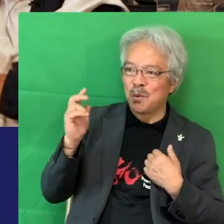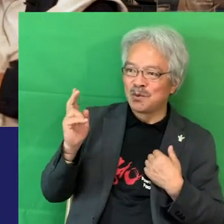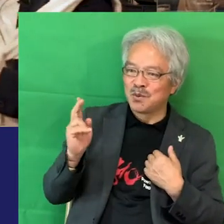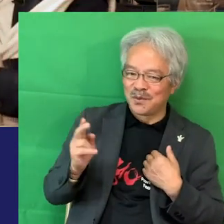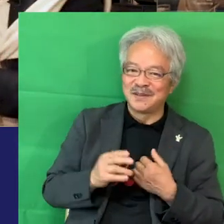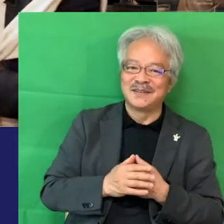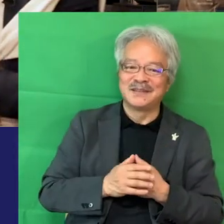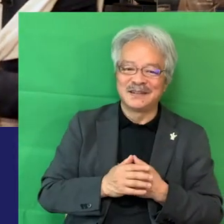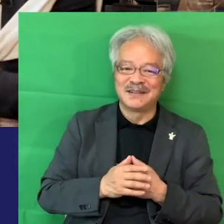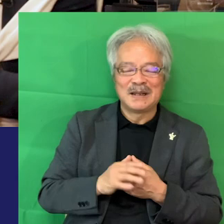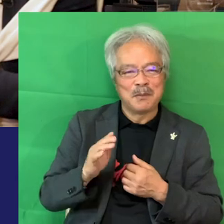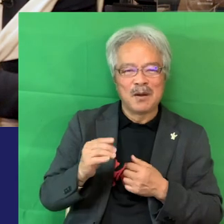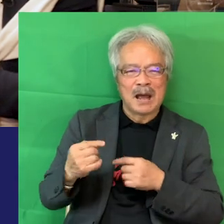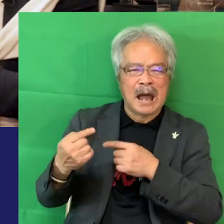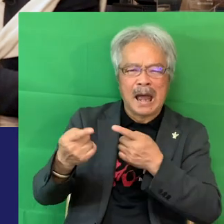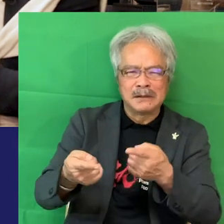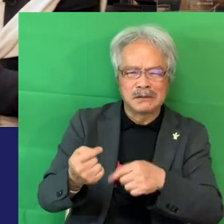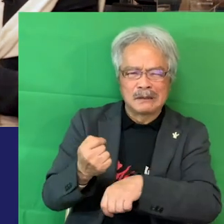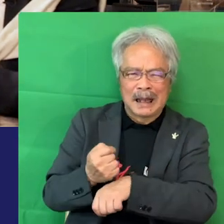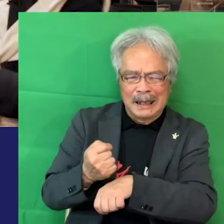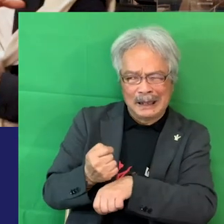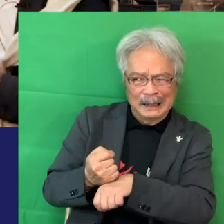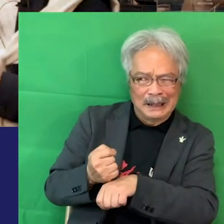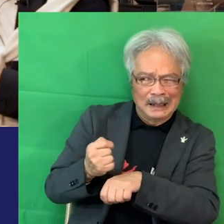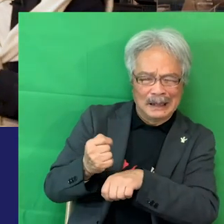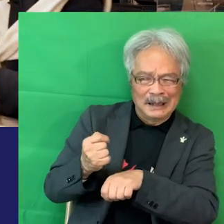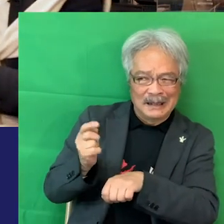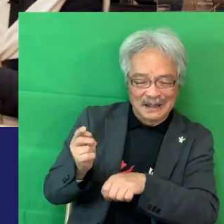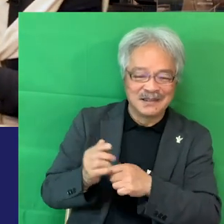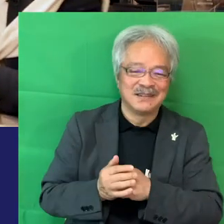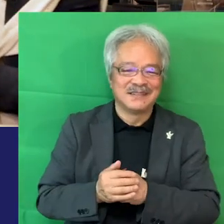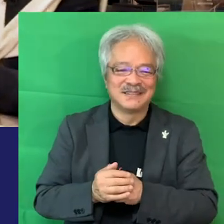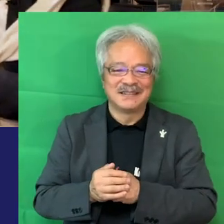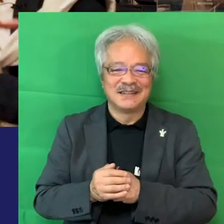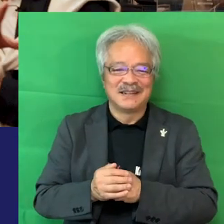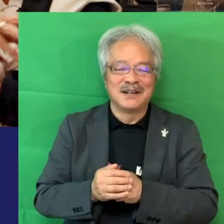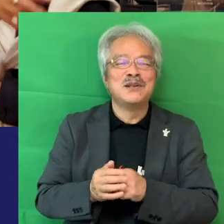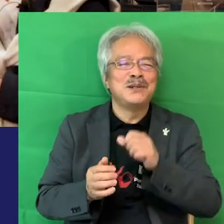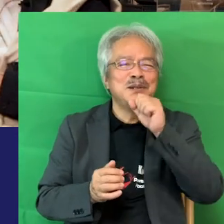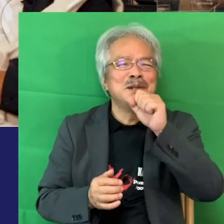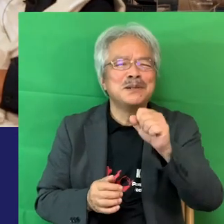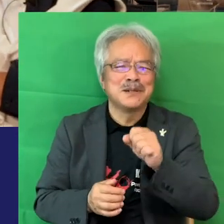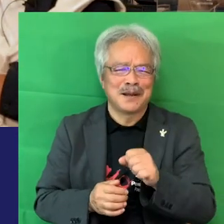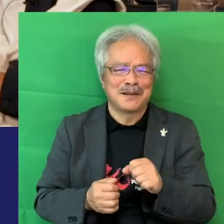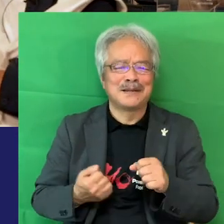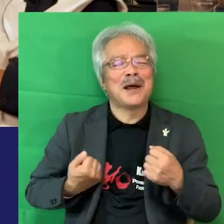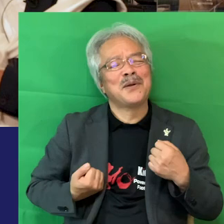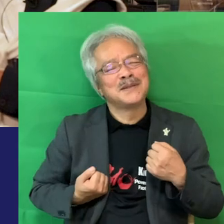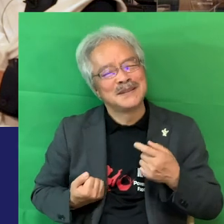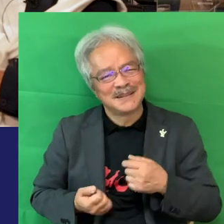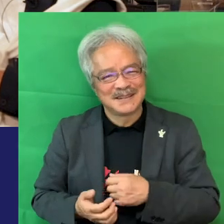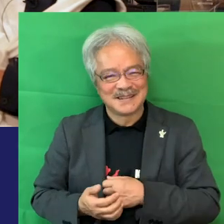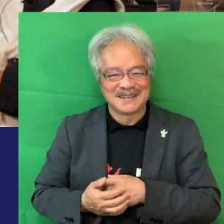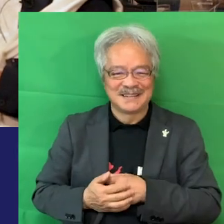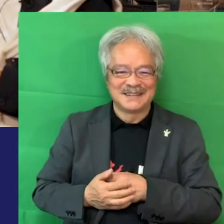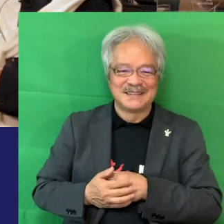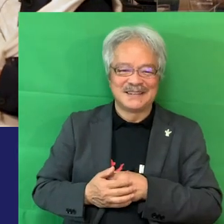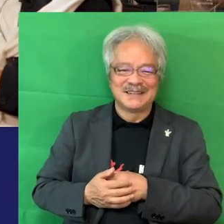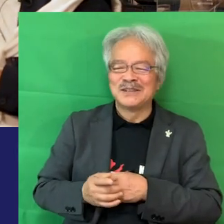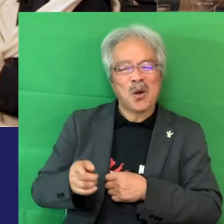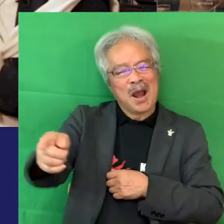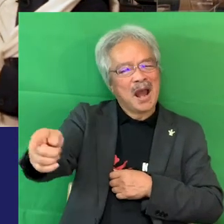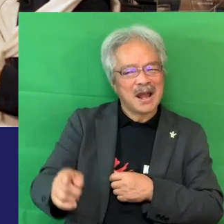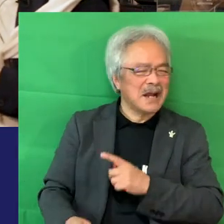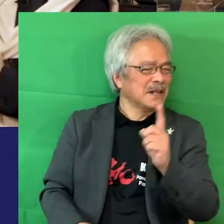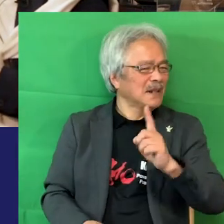ちょっとうるさくて大変になりそうですけどそうなのめちゃめちゃ言うからねいいじゃん楽しいちゃめちゃ言いますからねそこは何してるんだ